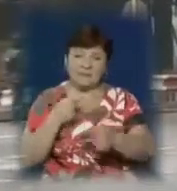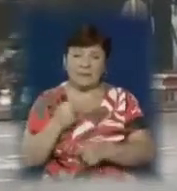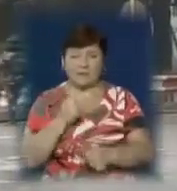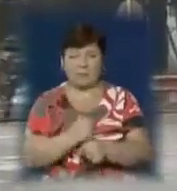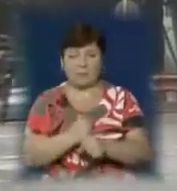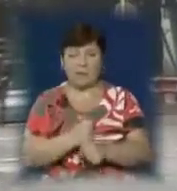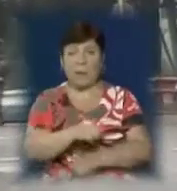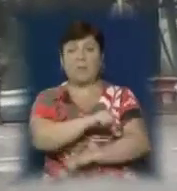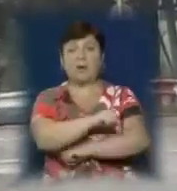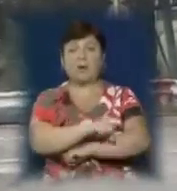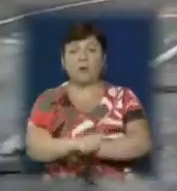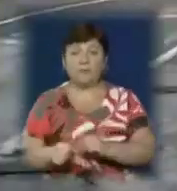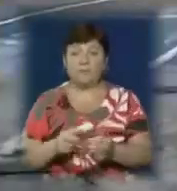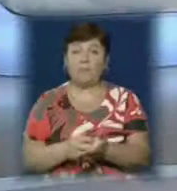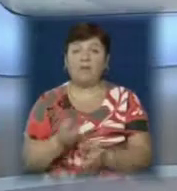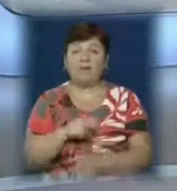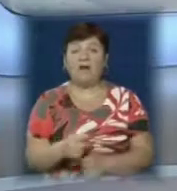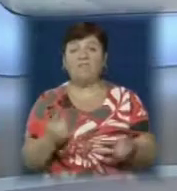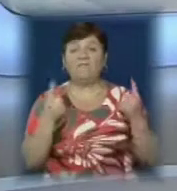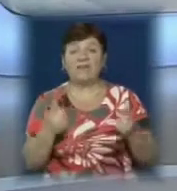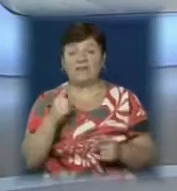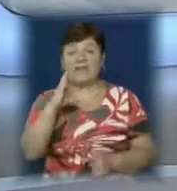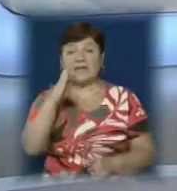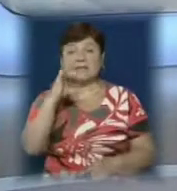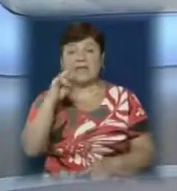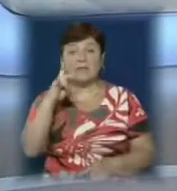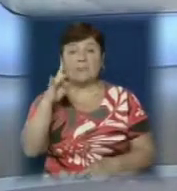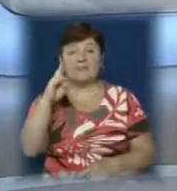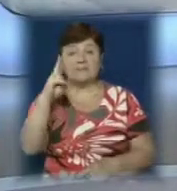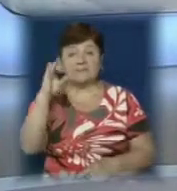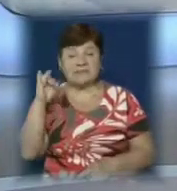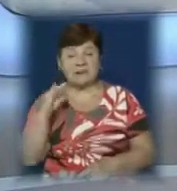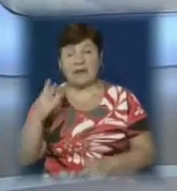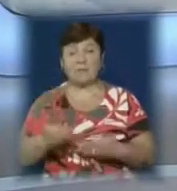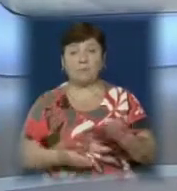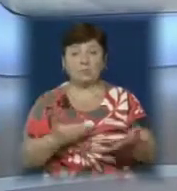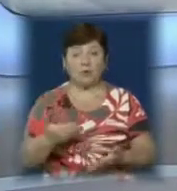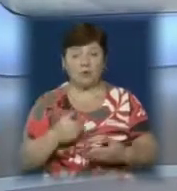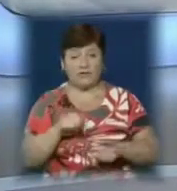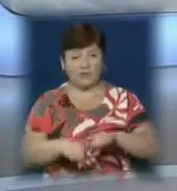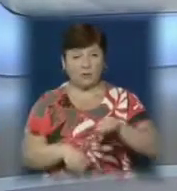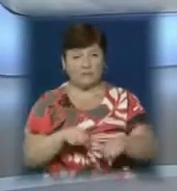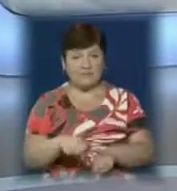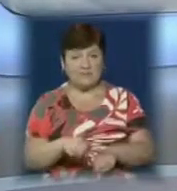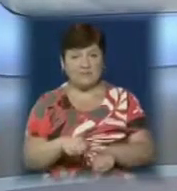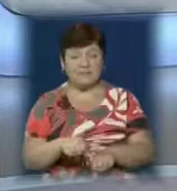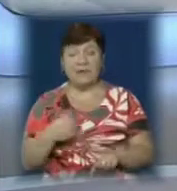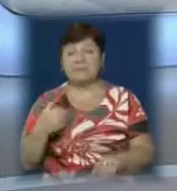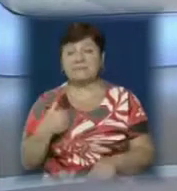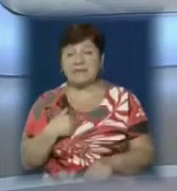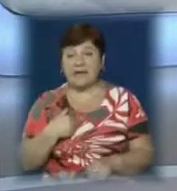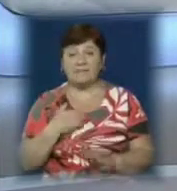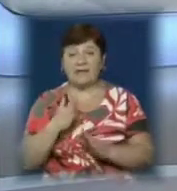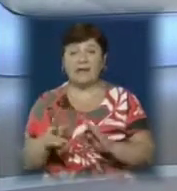а також прикордонним переходом Вельки-Селменці, Малі-Селменці, призначеним для пішоходів і велосипедистів. Рух обмежений через